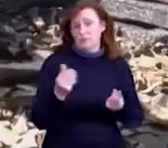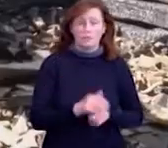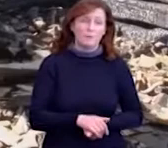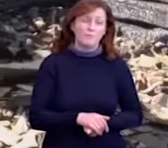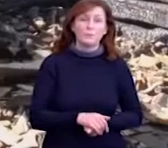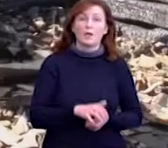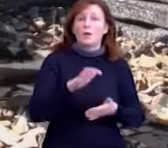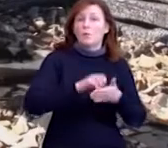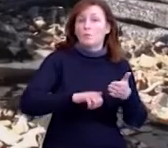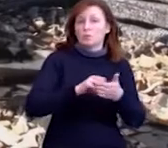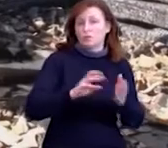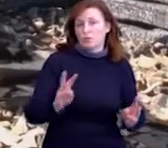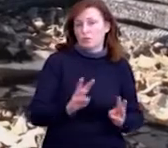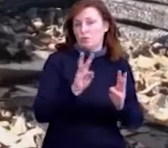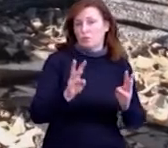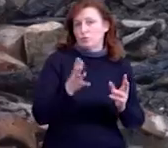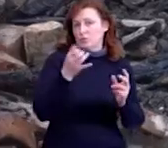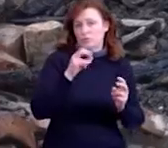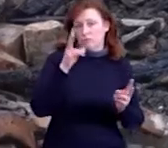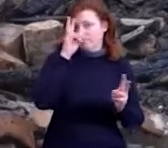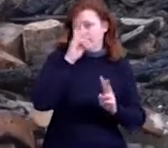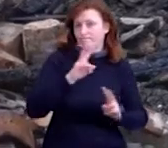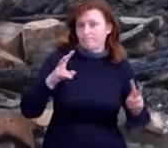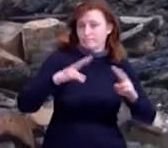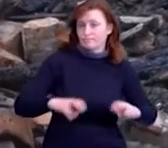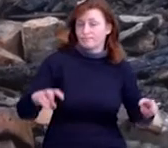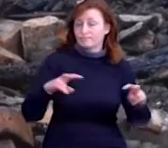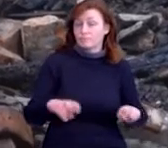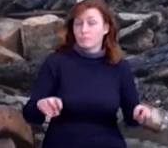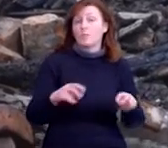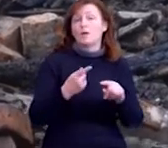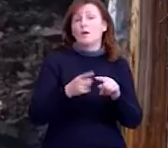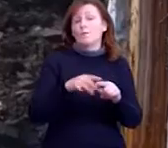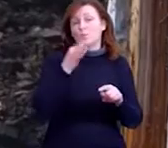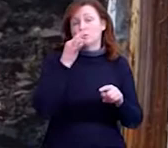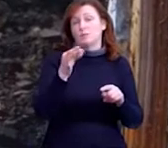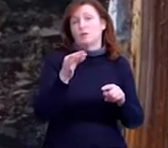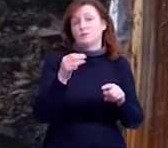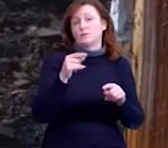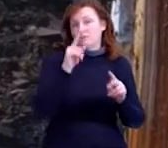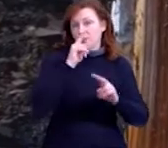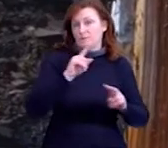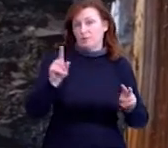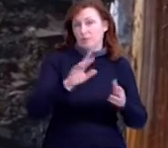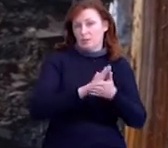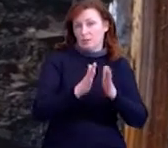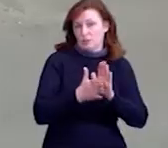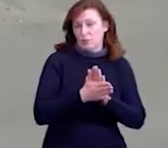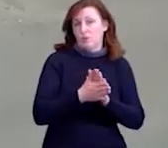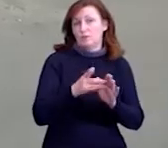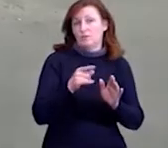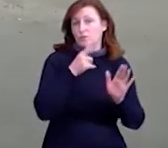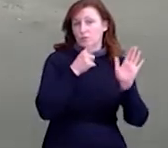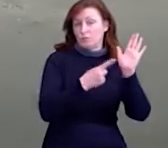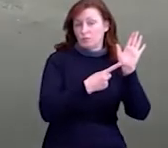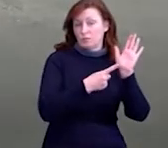Причини пожежі встановлюються, каже провідний інспектор Ногород-Сіверського райвітілу Державної служби надзвичайних ситуацій Галина Бунак. О